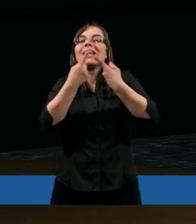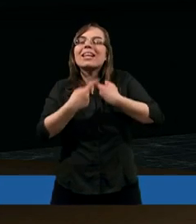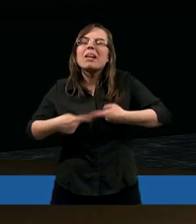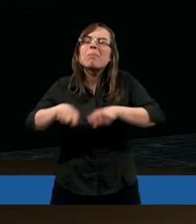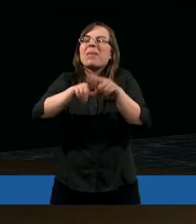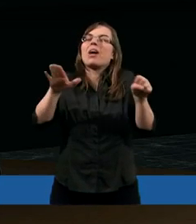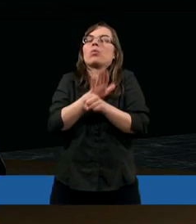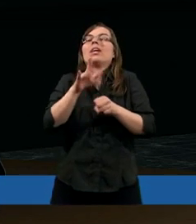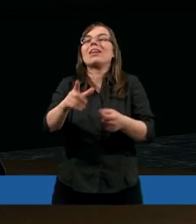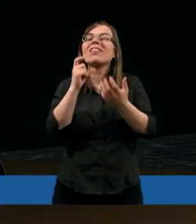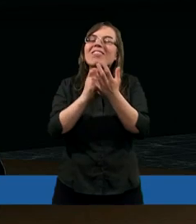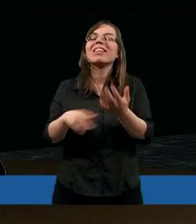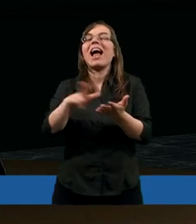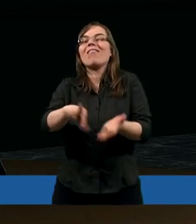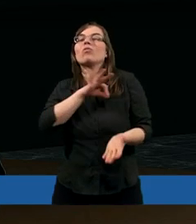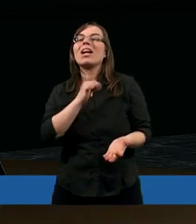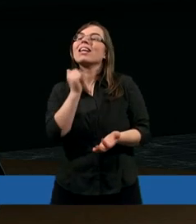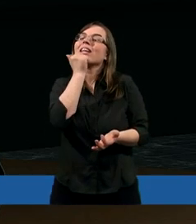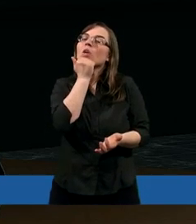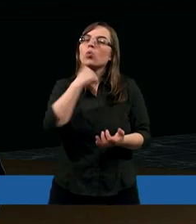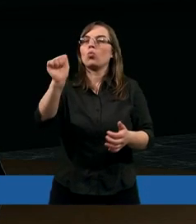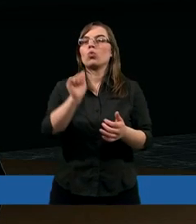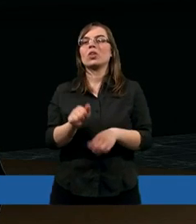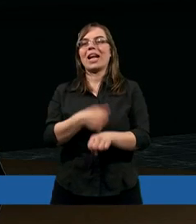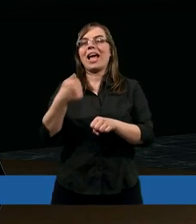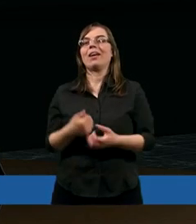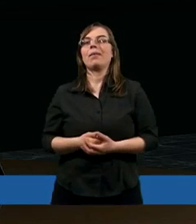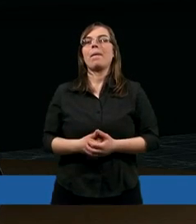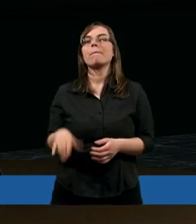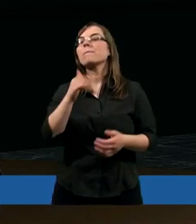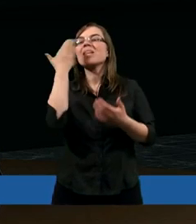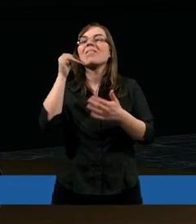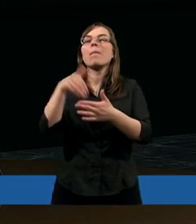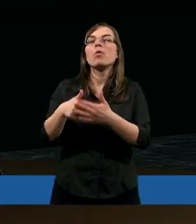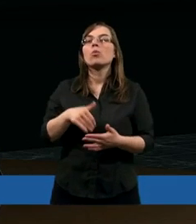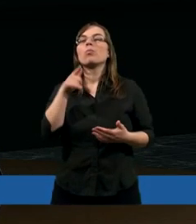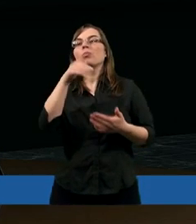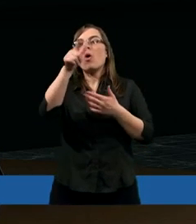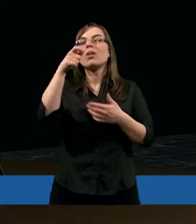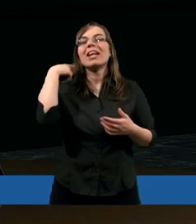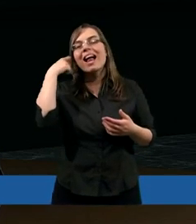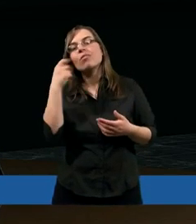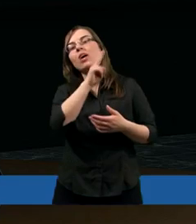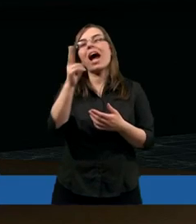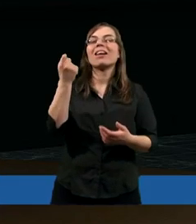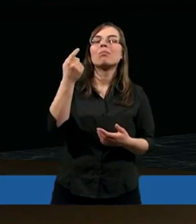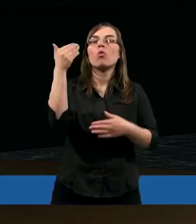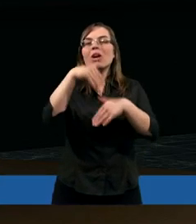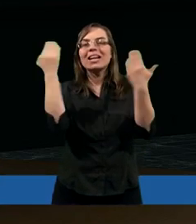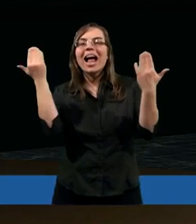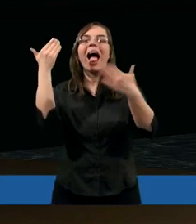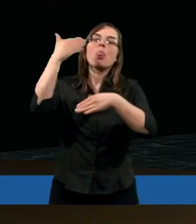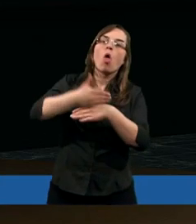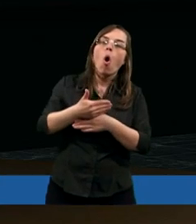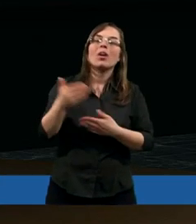spełnienia tego wersetu na własnej skórze, bo teraz jak nie wiem jak postąpić, mogę do niej zadzwonić o każdej porze dnia i